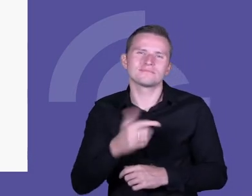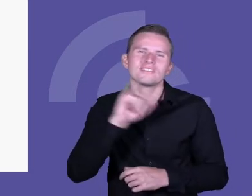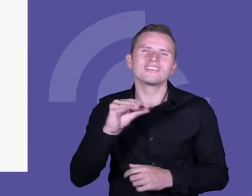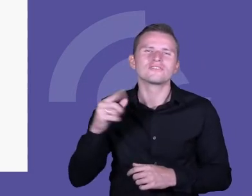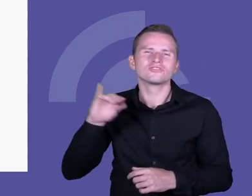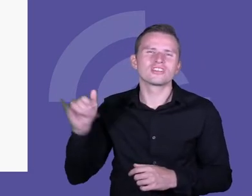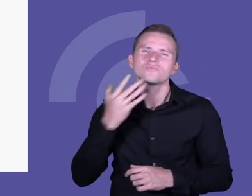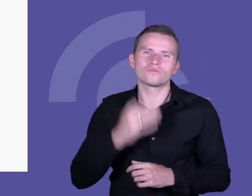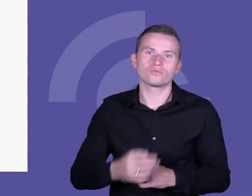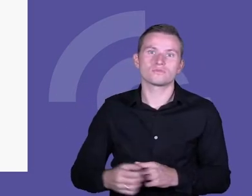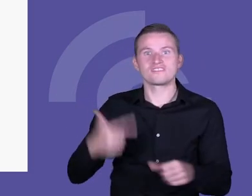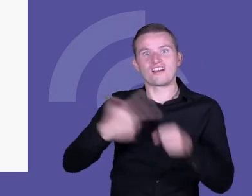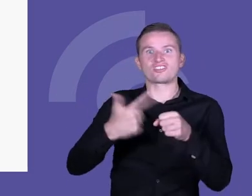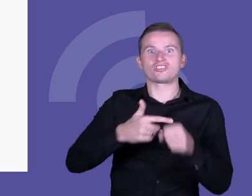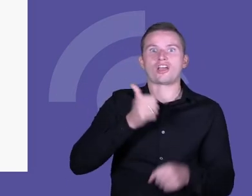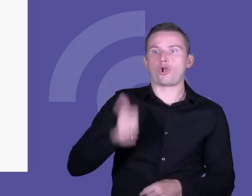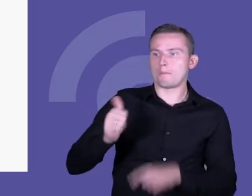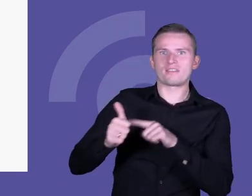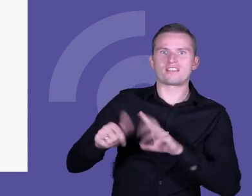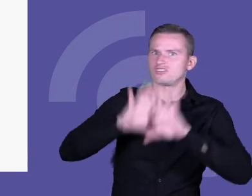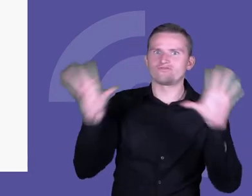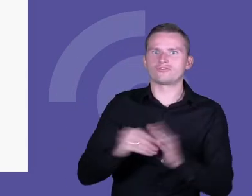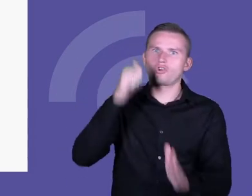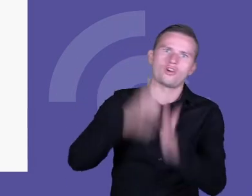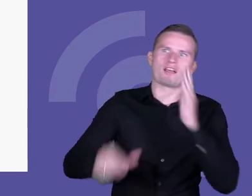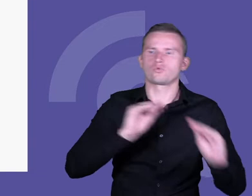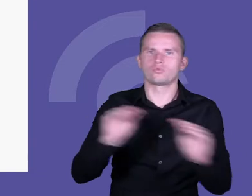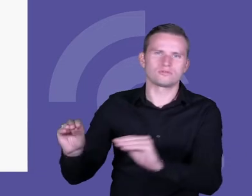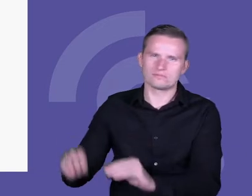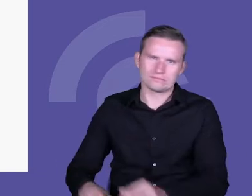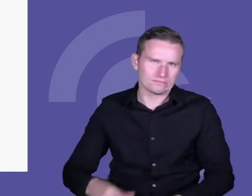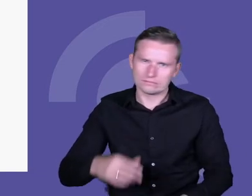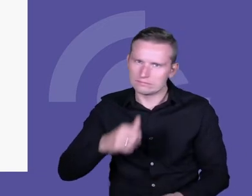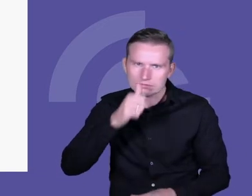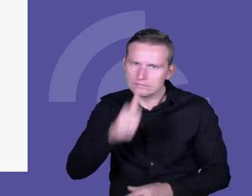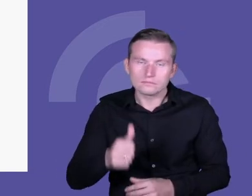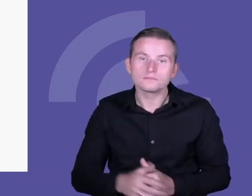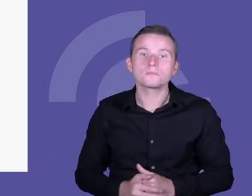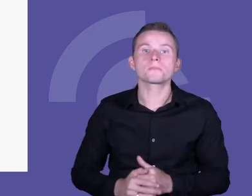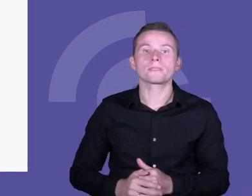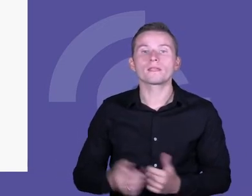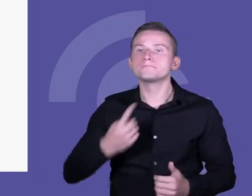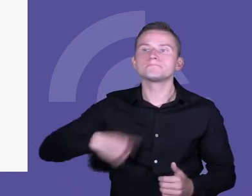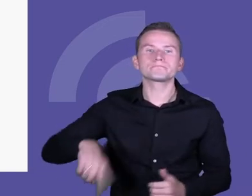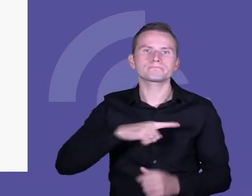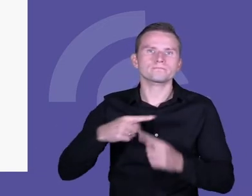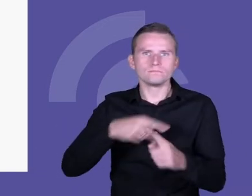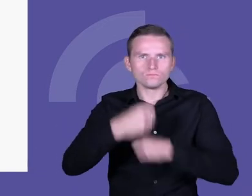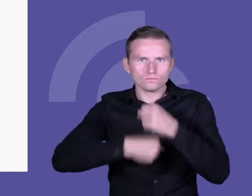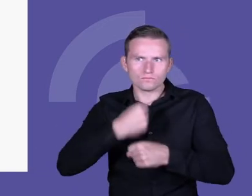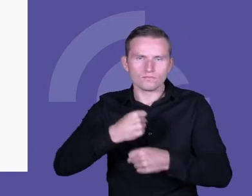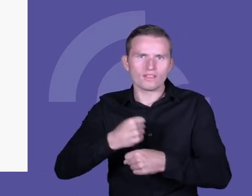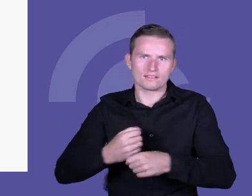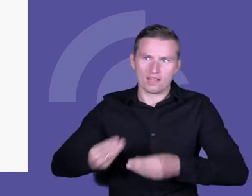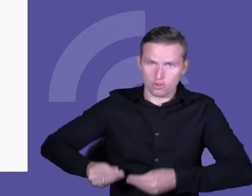kompetencji w tym samym czasie w szkole, co nie znaczy, że nie pracujemy z innymi. Bo jeśli my rozwijamy współpracę, to nie